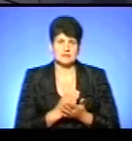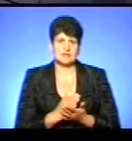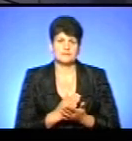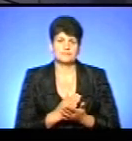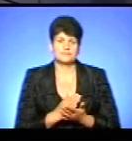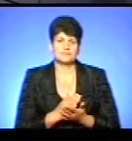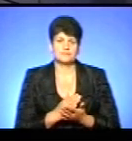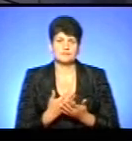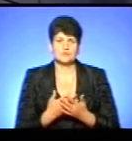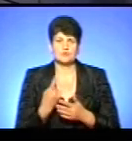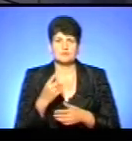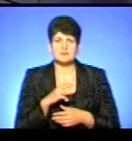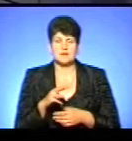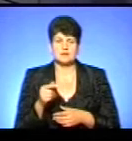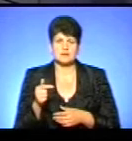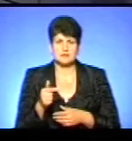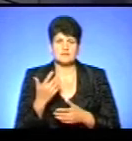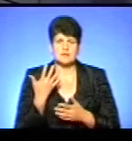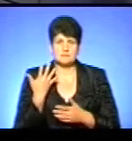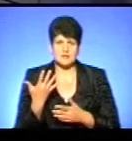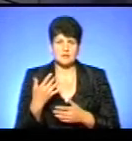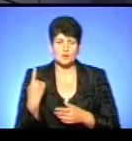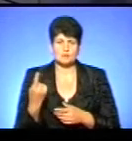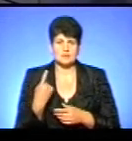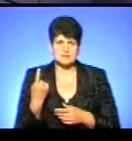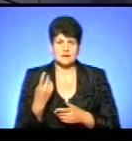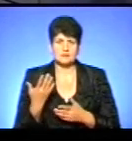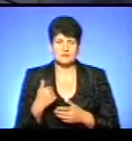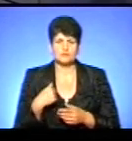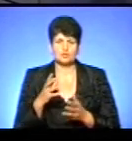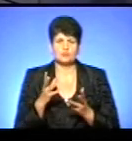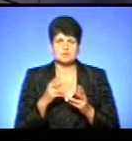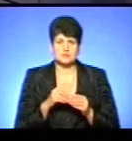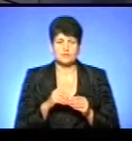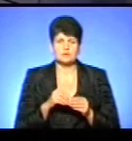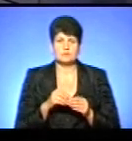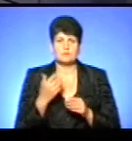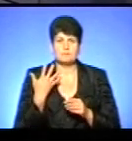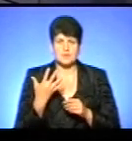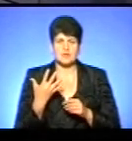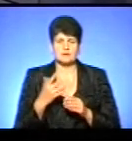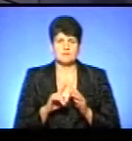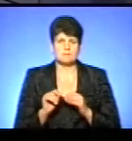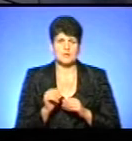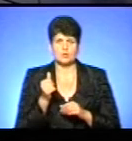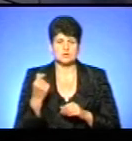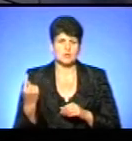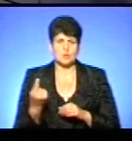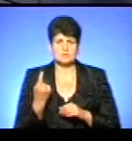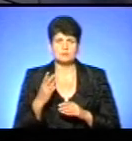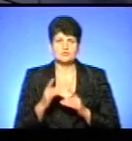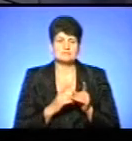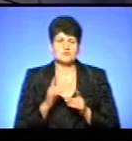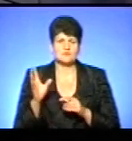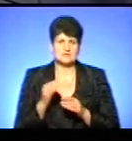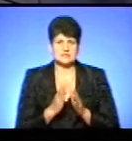біля мільярда гривень. Є п'ять пілотних областей, і ми, в тому числі, входимо в тих п'ять пілотних областей, де буде змінюватися